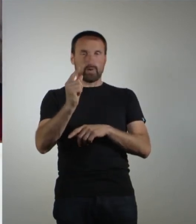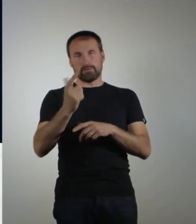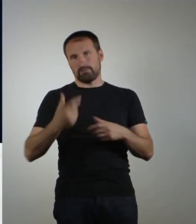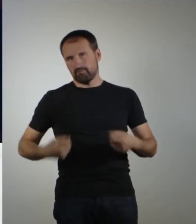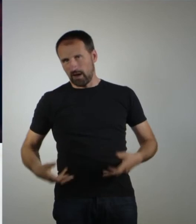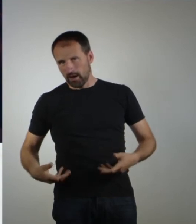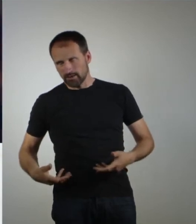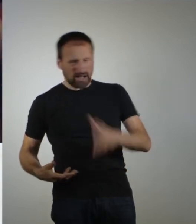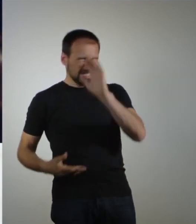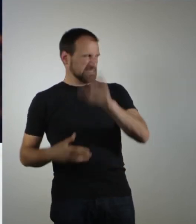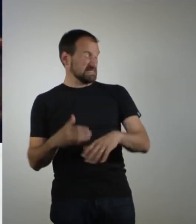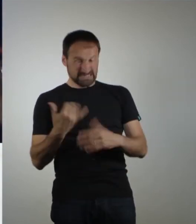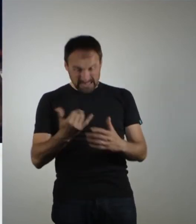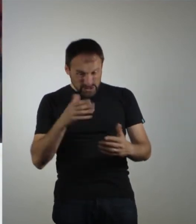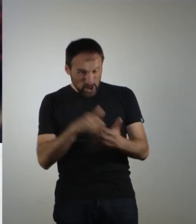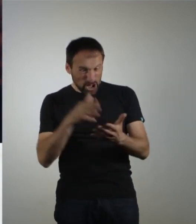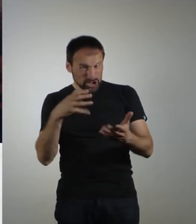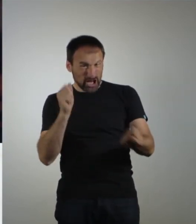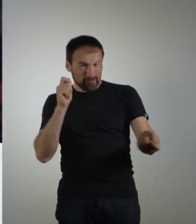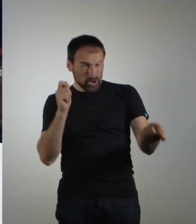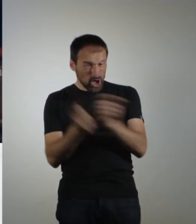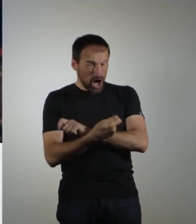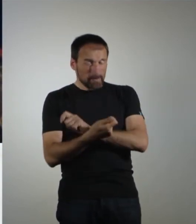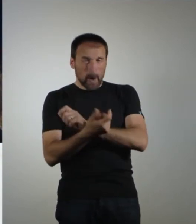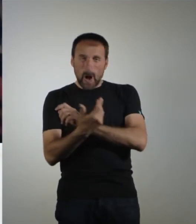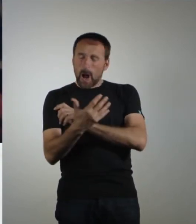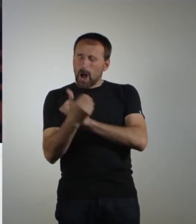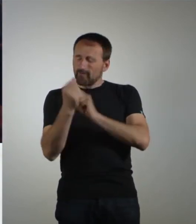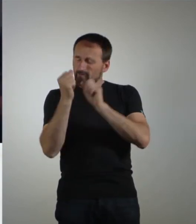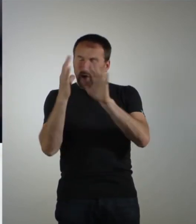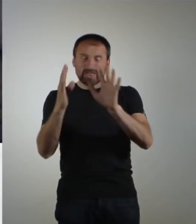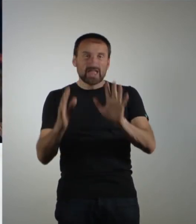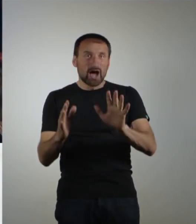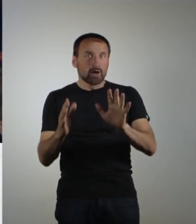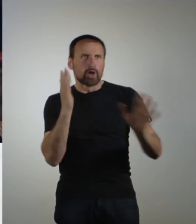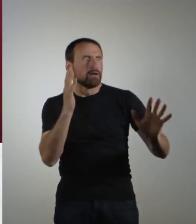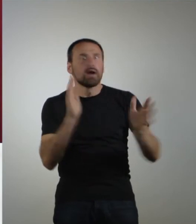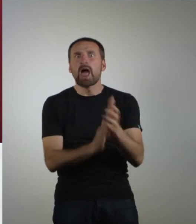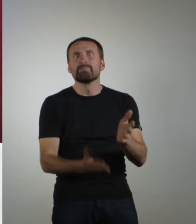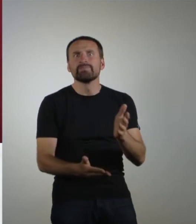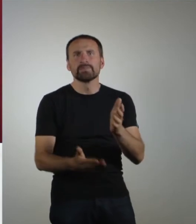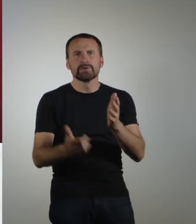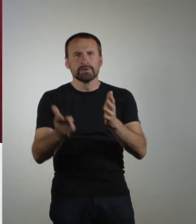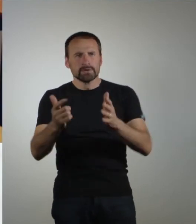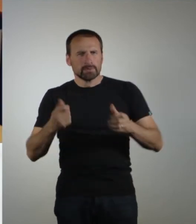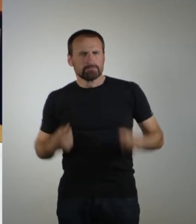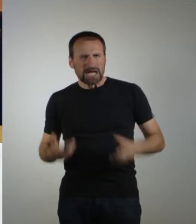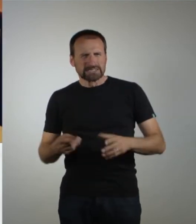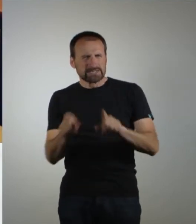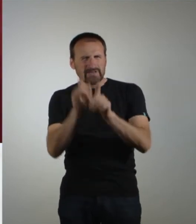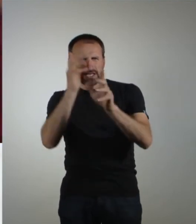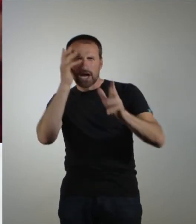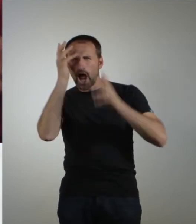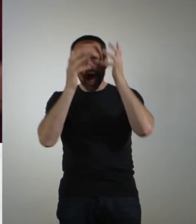Wunder gleich, das hier noch rumzudrehen. Und dann klappt's. Basti jetzt wie im Rausch. Er muss Verantwortung